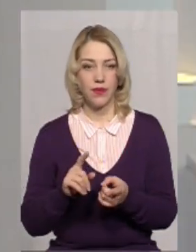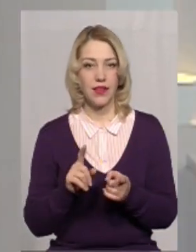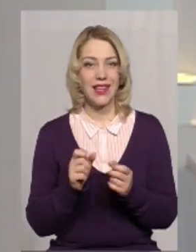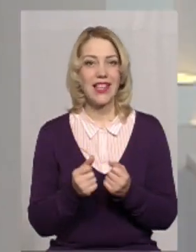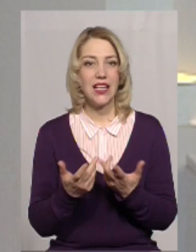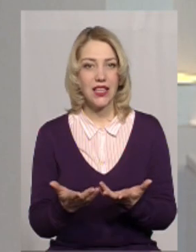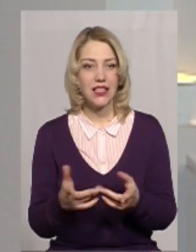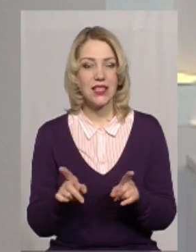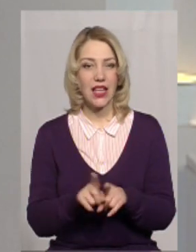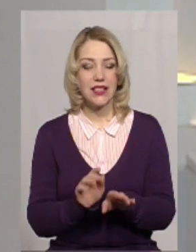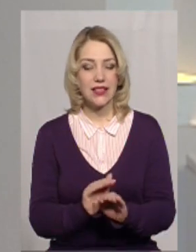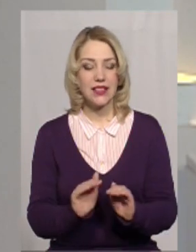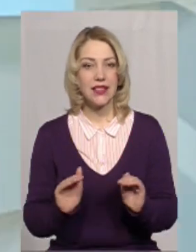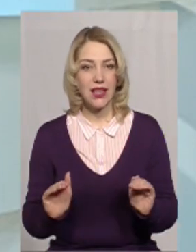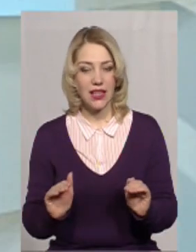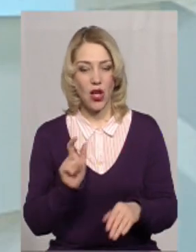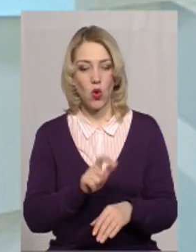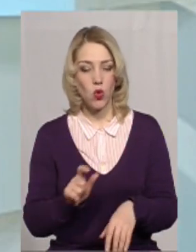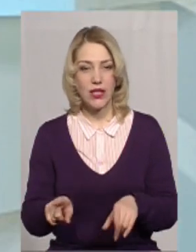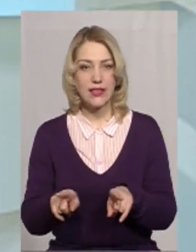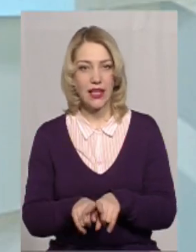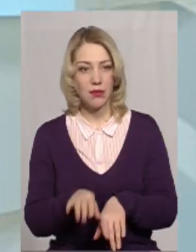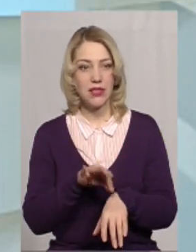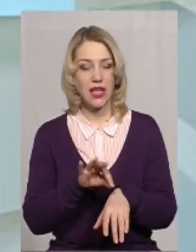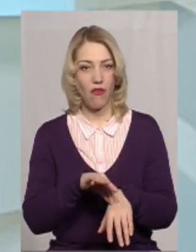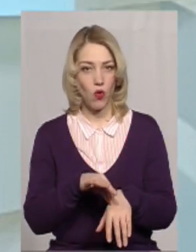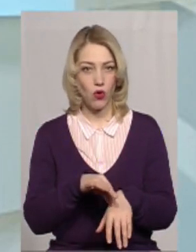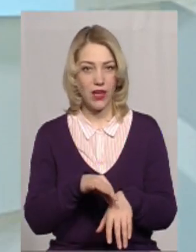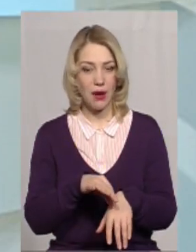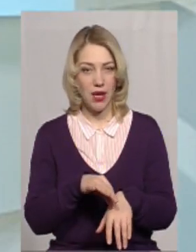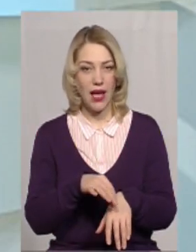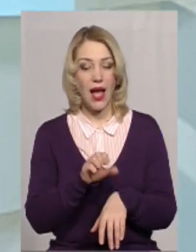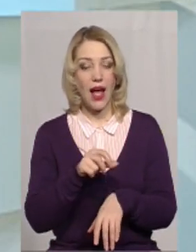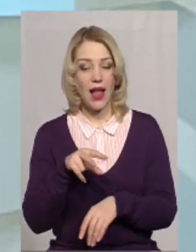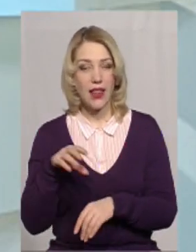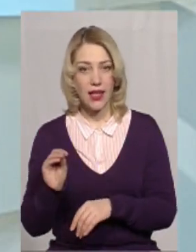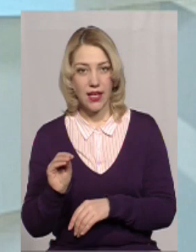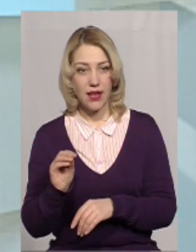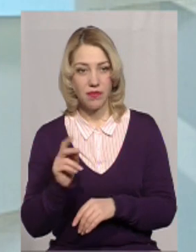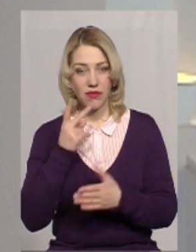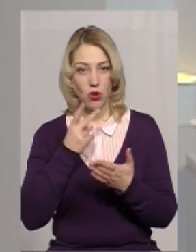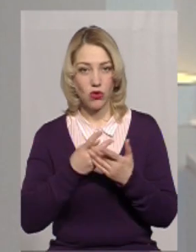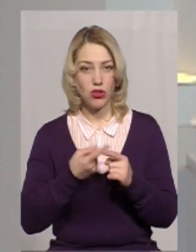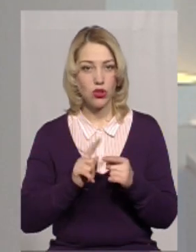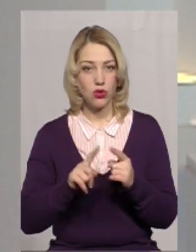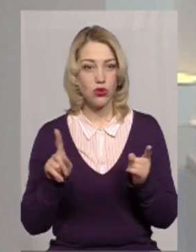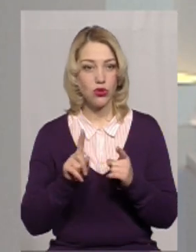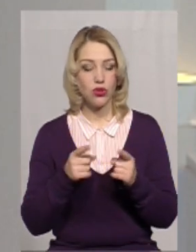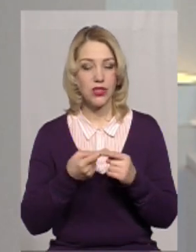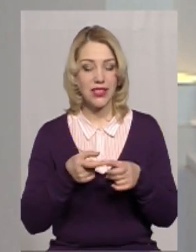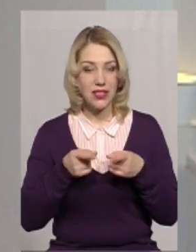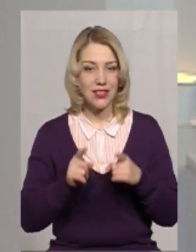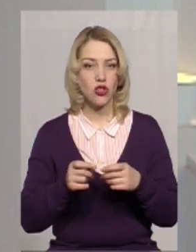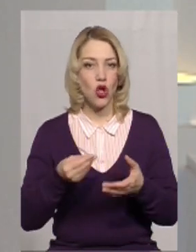дітей, людей з такими захворюваннями. Але, виходячи з того, що це дійсно